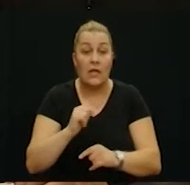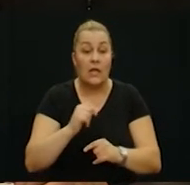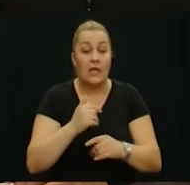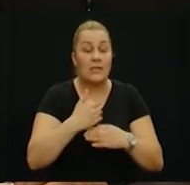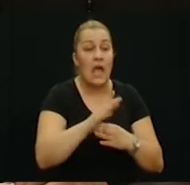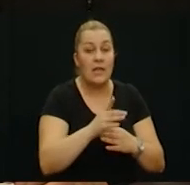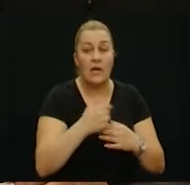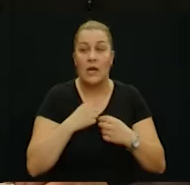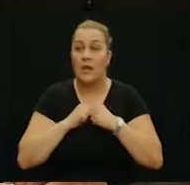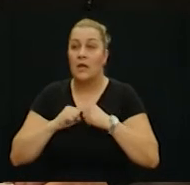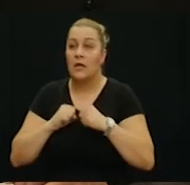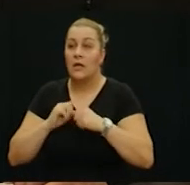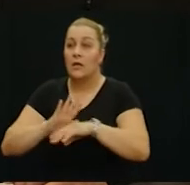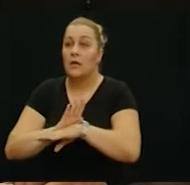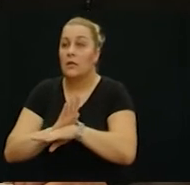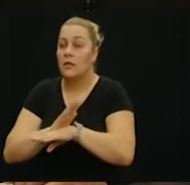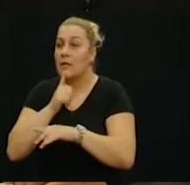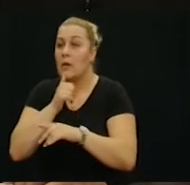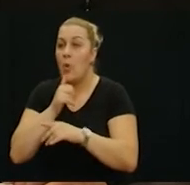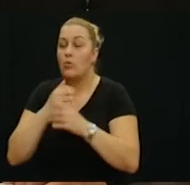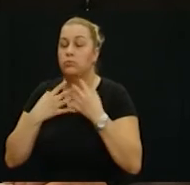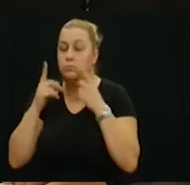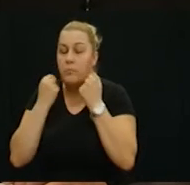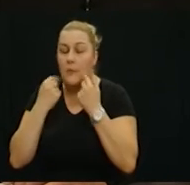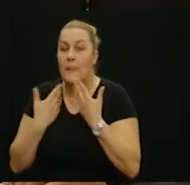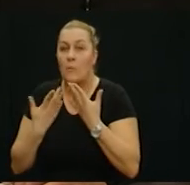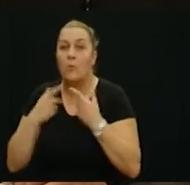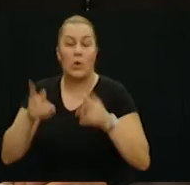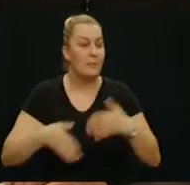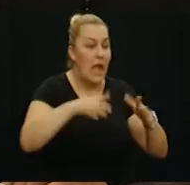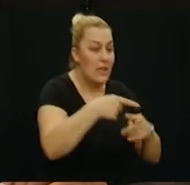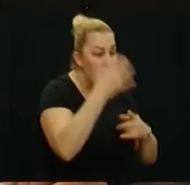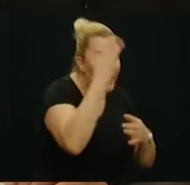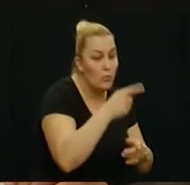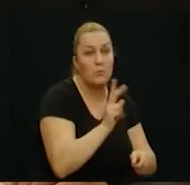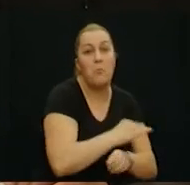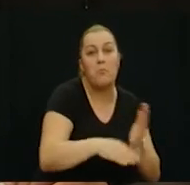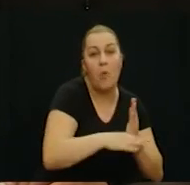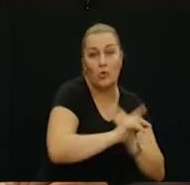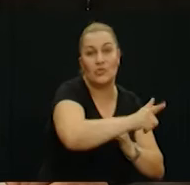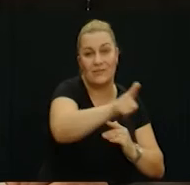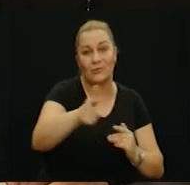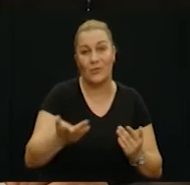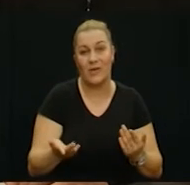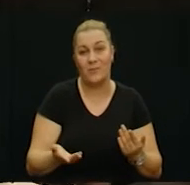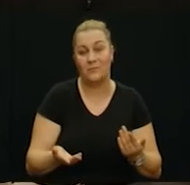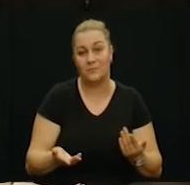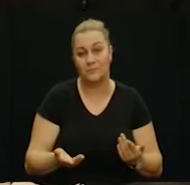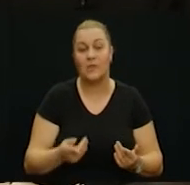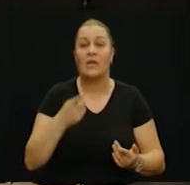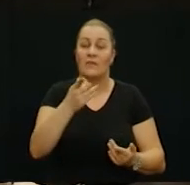Nemate kao odračiti. Morate se sabrati i potrčati njemu, jer ako nešto ne napravite, on će straditi. Ista sudbena.